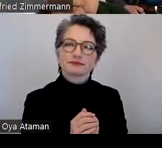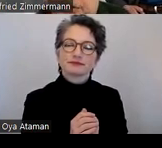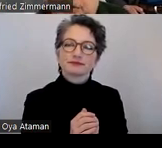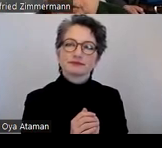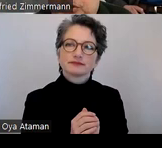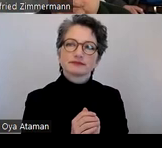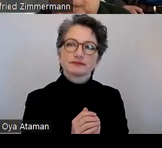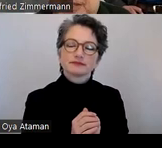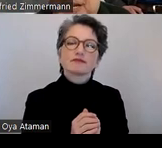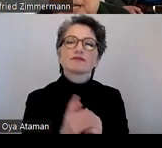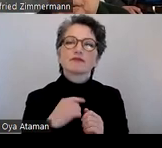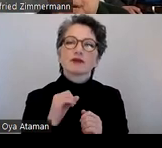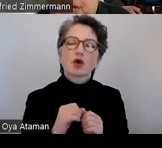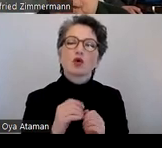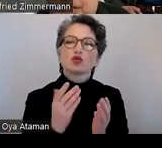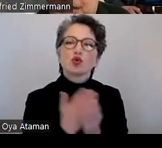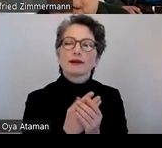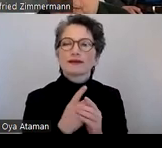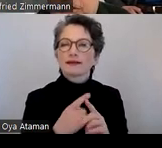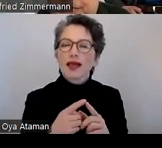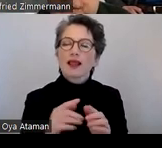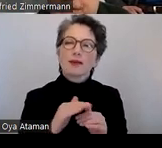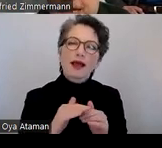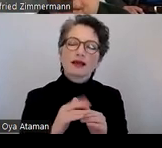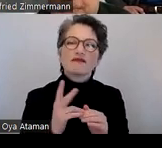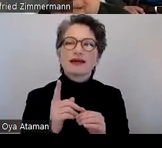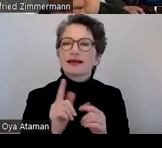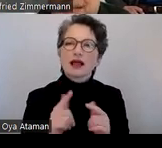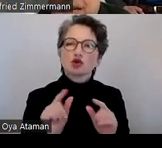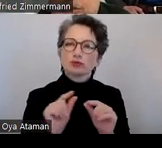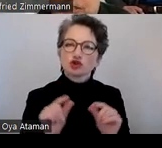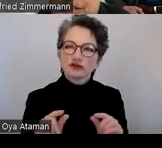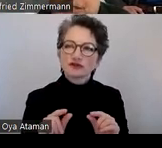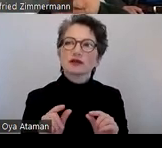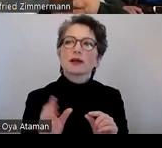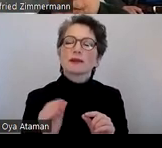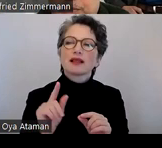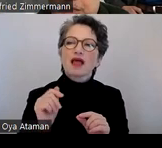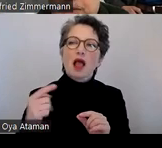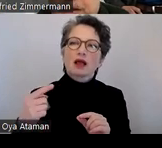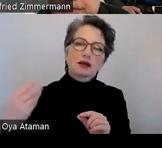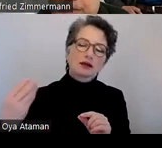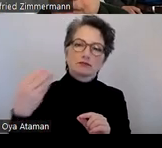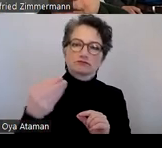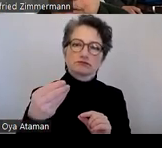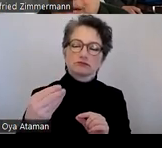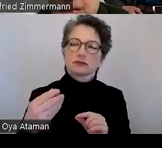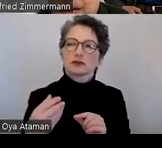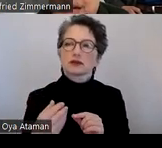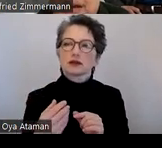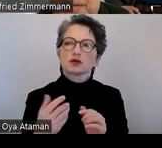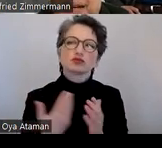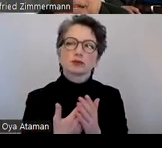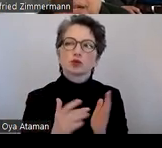Wie können Dokumente teilen, Bereiche, die keine Überschriften haben, mit Tags ausgezeichnet werden, zum Beispiel aufgrund